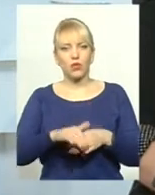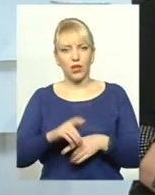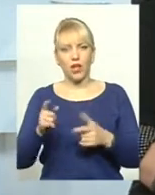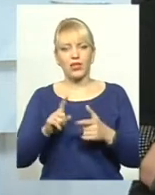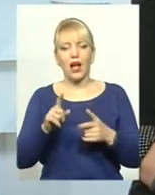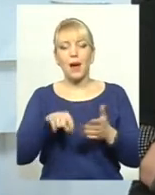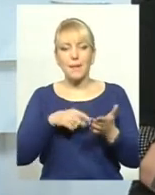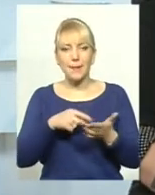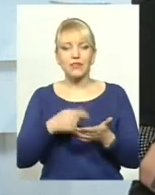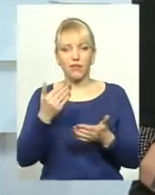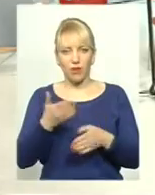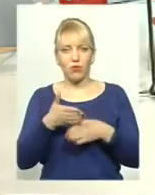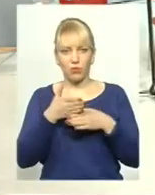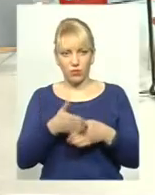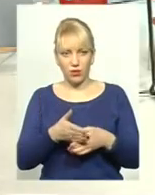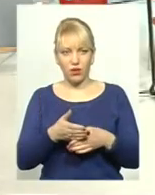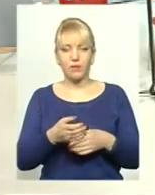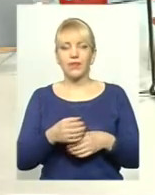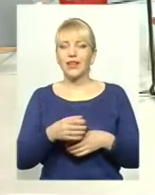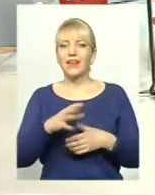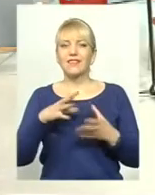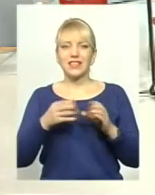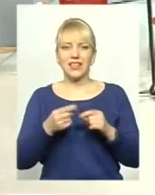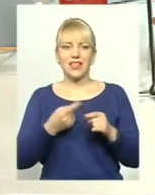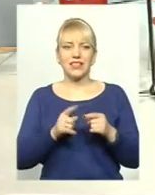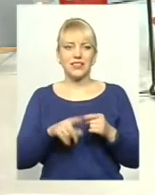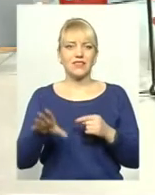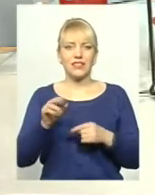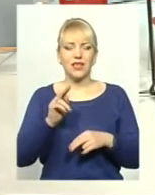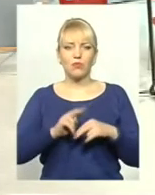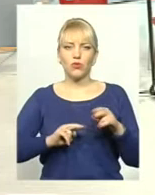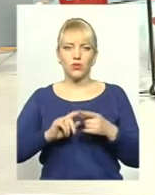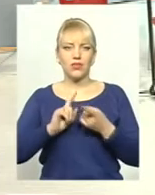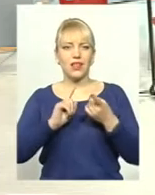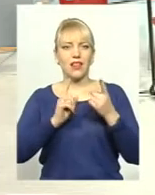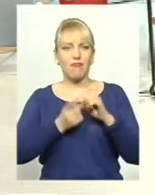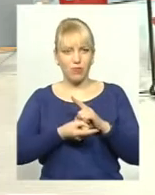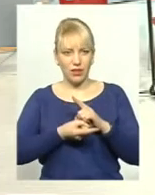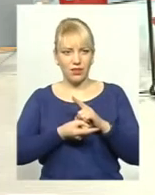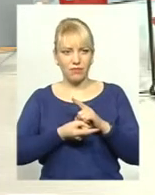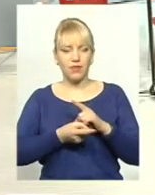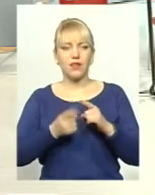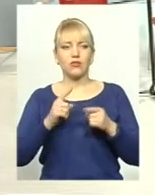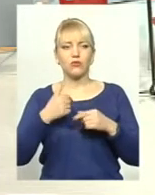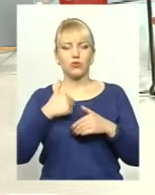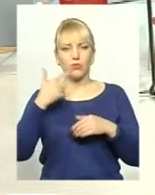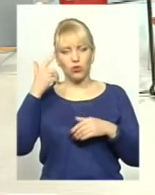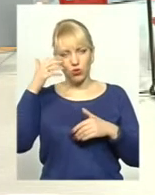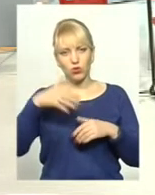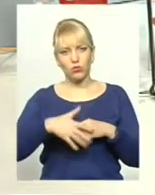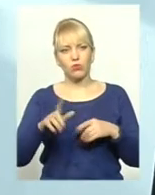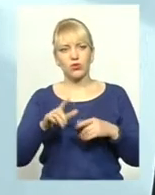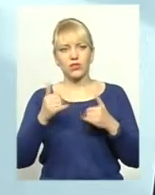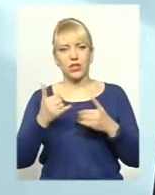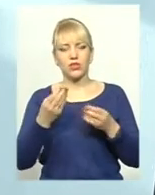самих? Ну, взагалі, то це все будується навпаки спецкому трансом, а допомагає у цьому наша організація, тому що ми розуміємо, що зараз всі